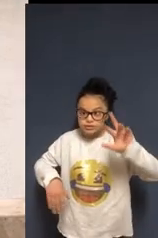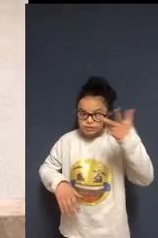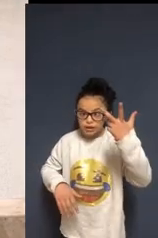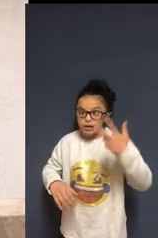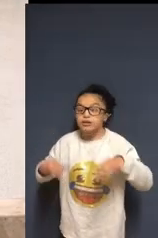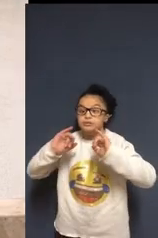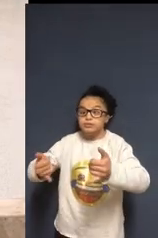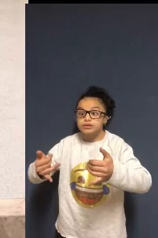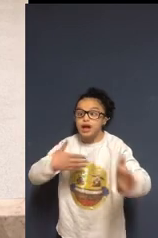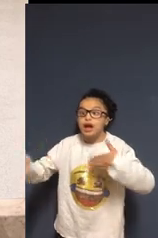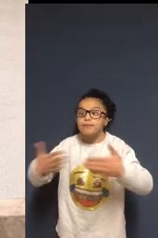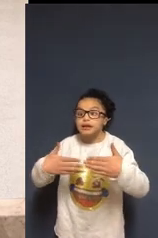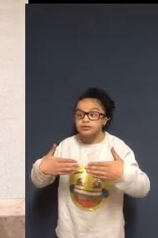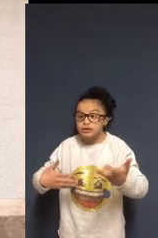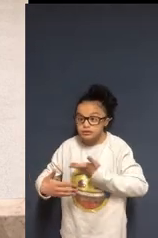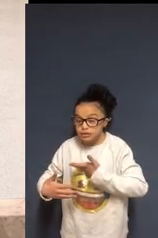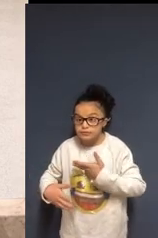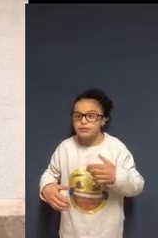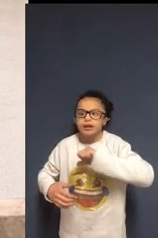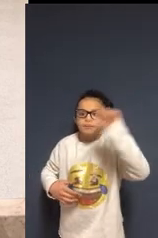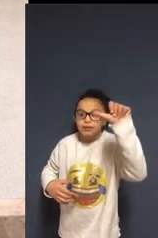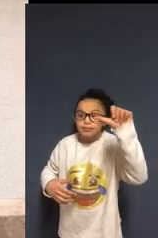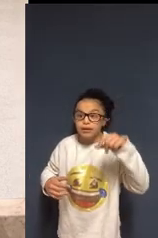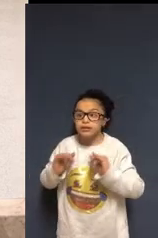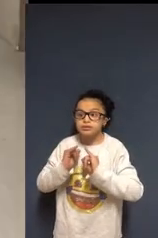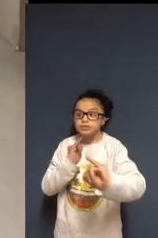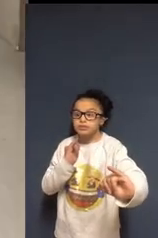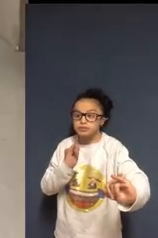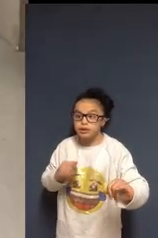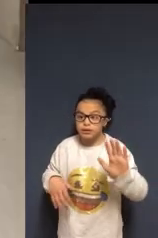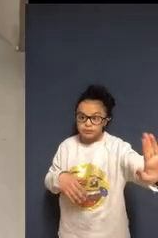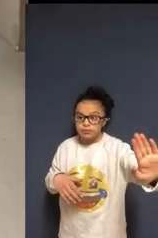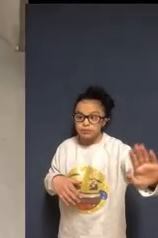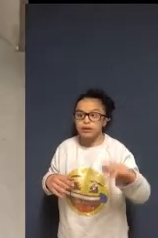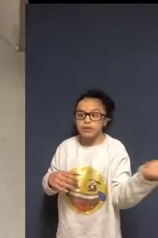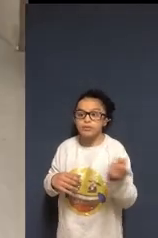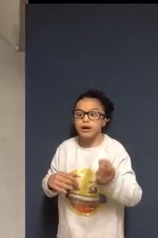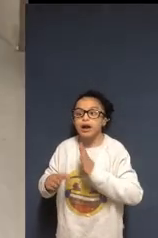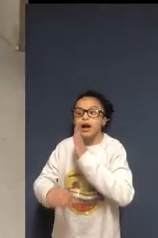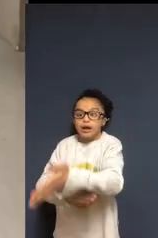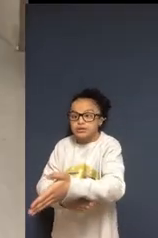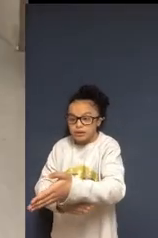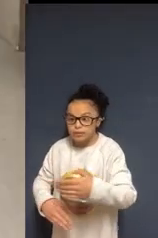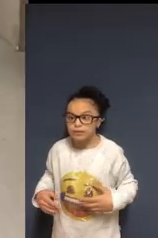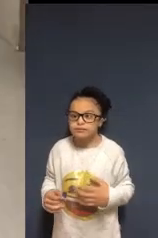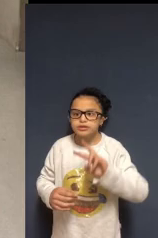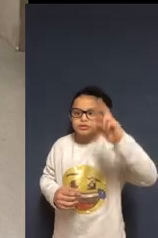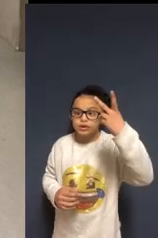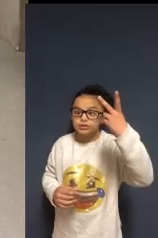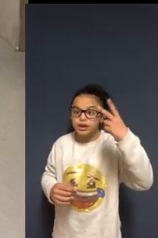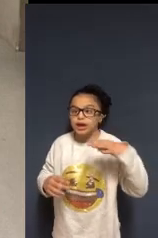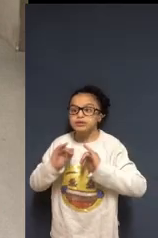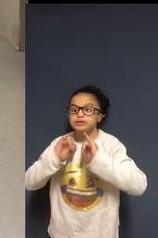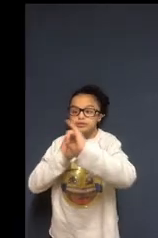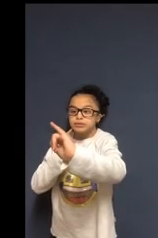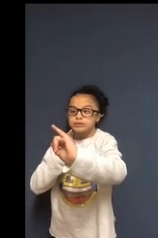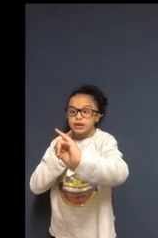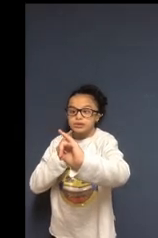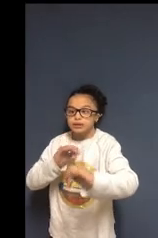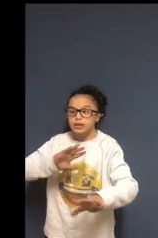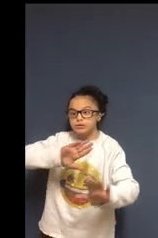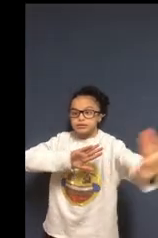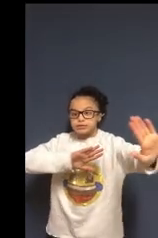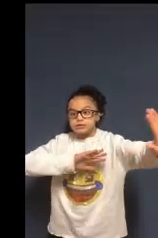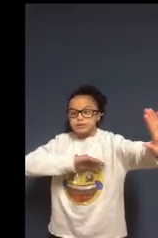è quella da cui si trattati, che vi porterà in corridoio. La seconda uscita sulle due porte in fondo a sinistra, che